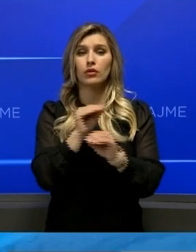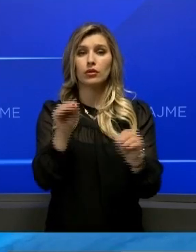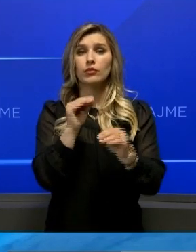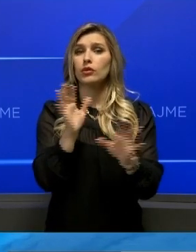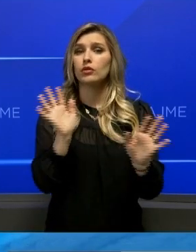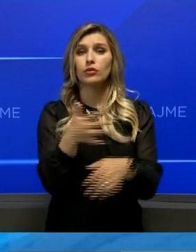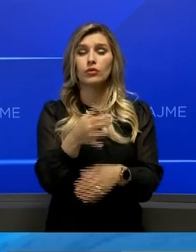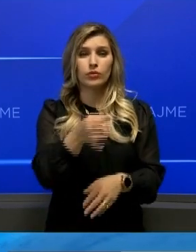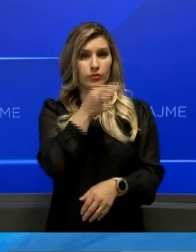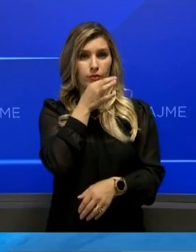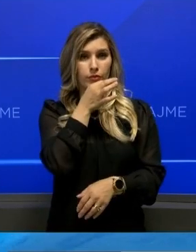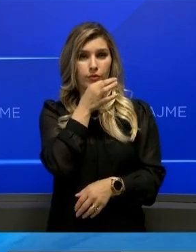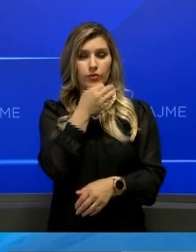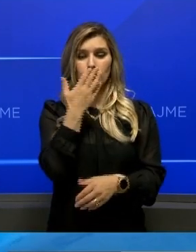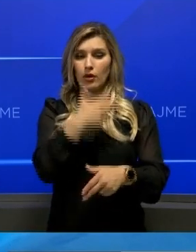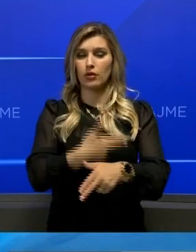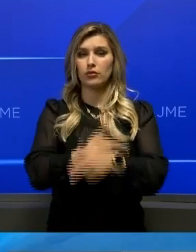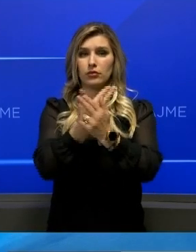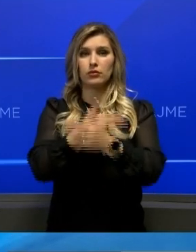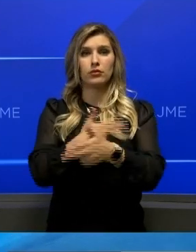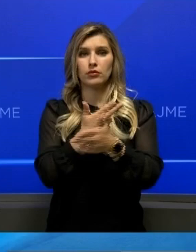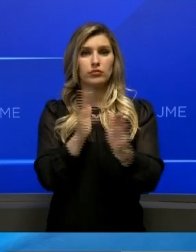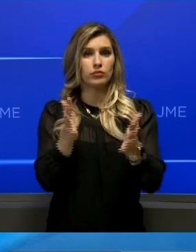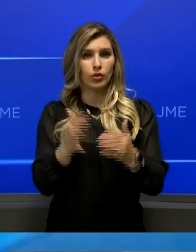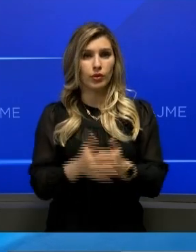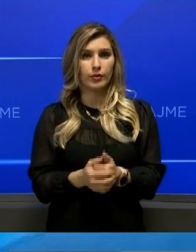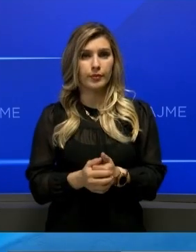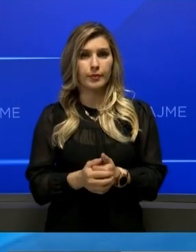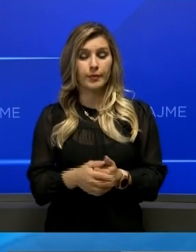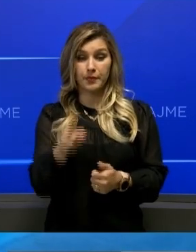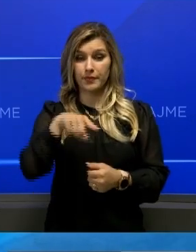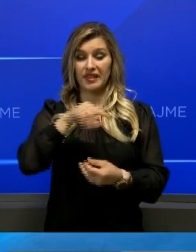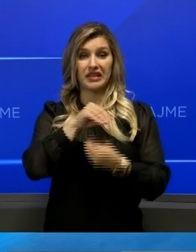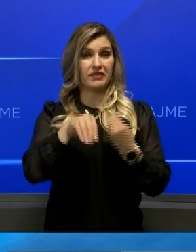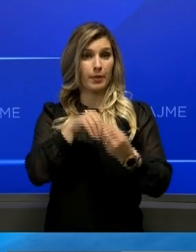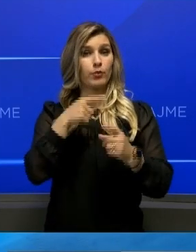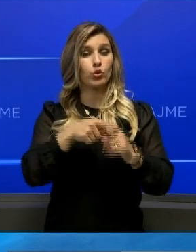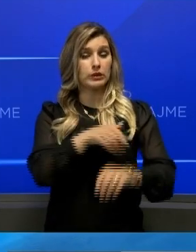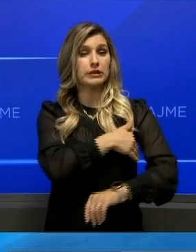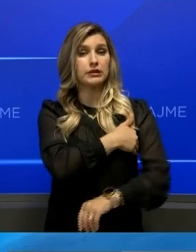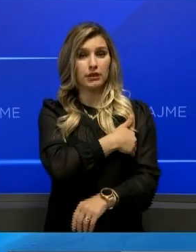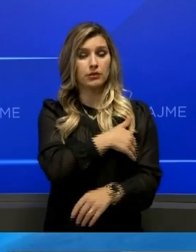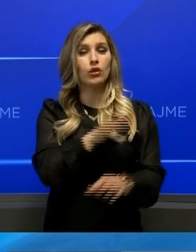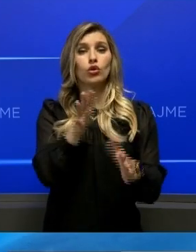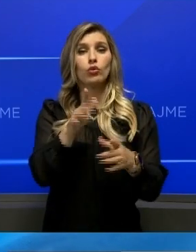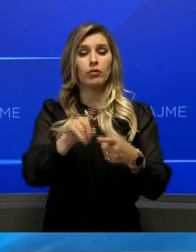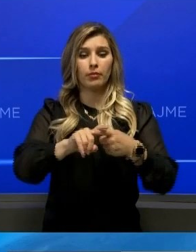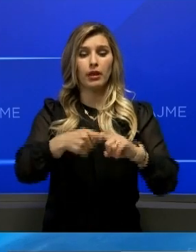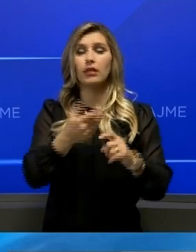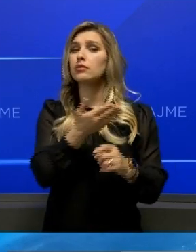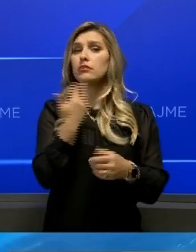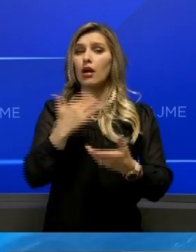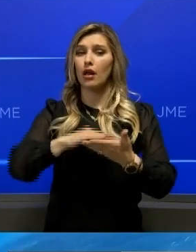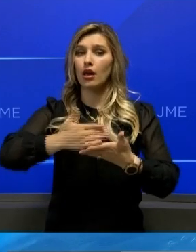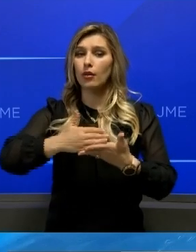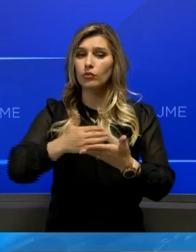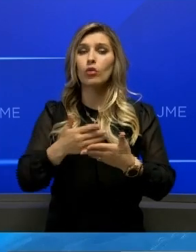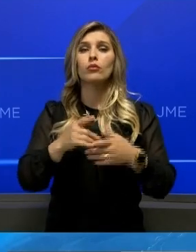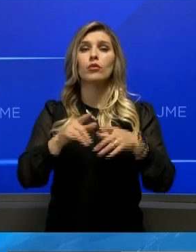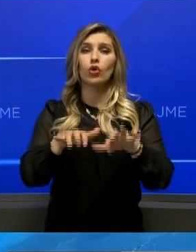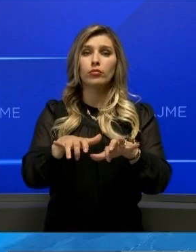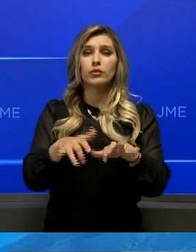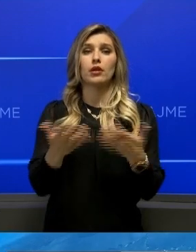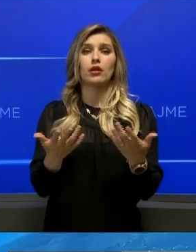qasje në mësimin online. Nëzënësis dhe familje të tyre nuk ishin mundësi të sigurojnë në pajisje digitale dhe